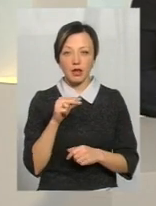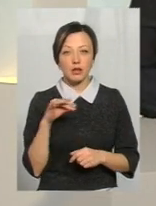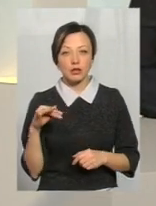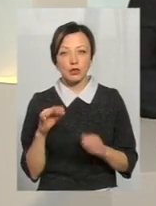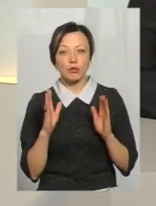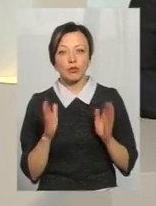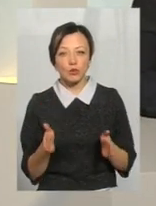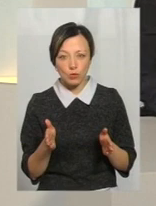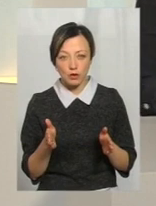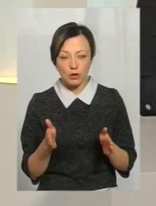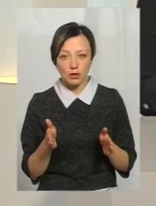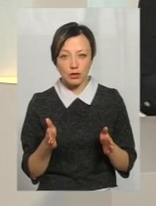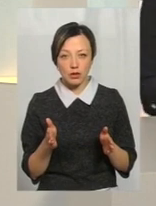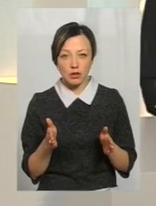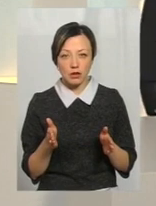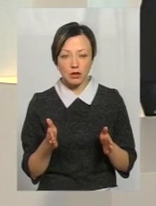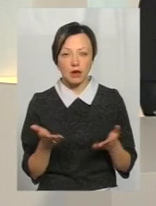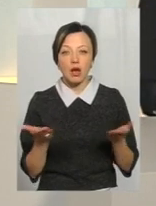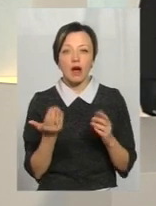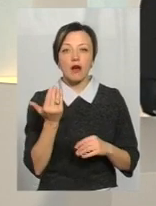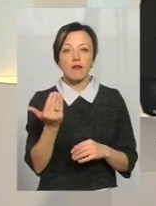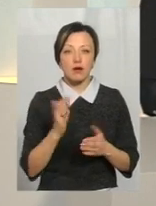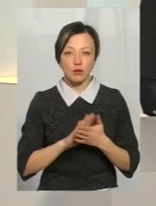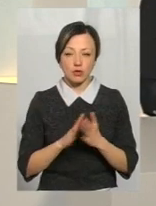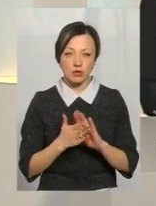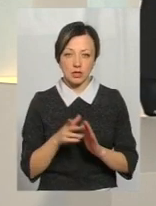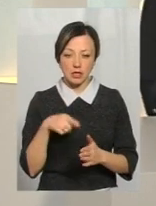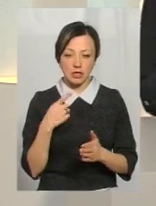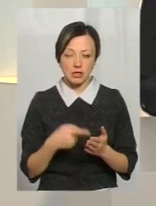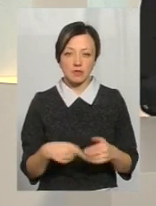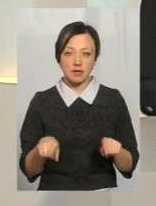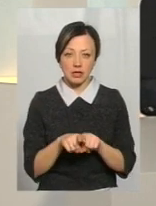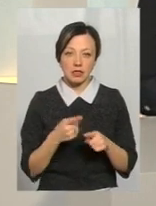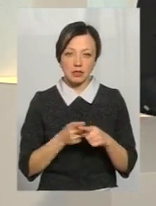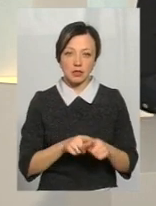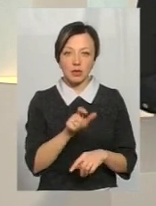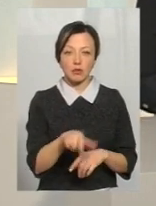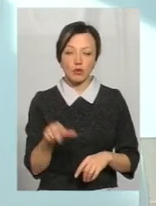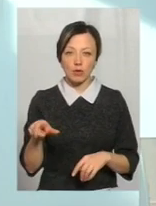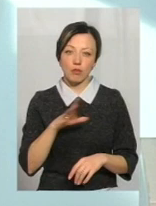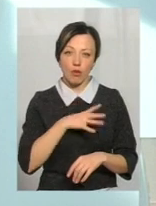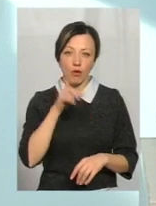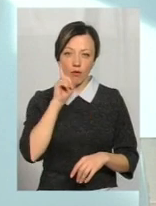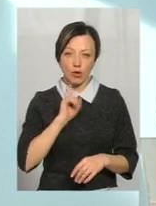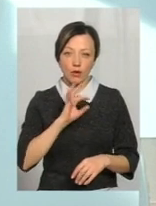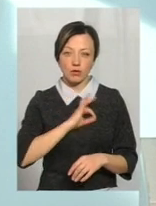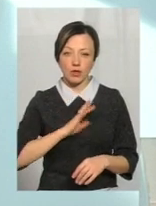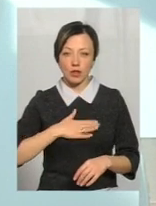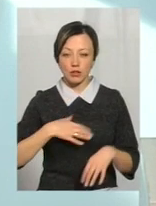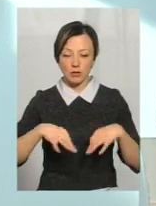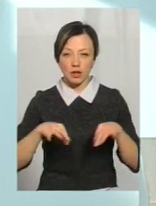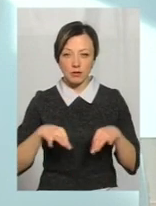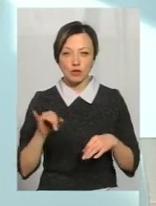буде, ну, яка ваша позиція для того, щоб все ж таки цим людям було комфортніше використуватися нашим громадським